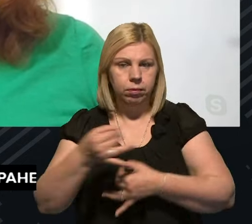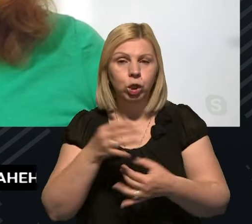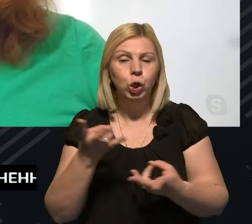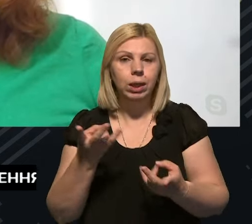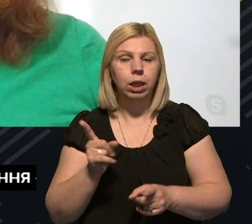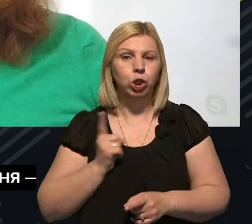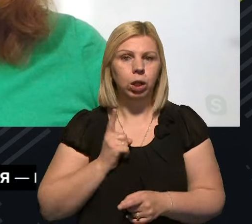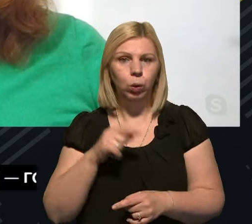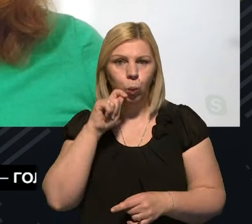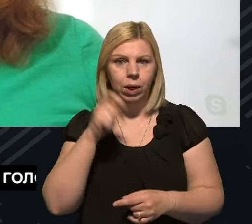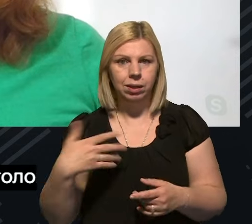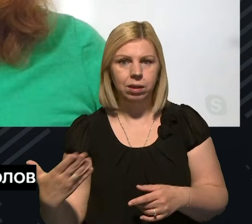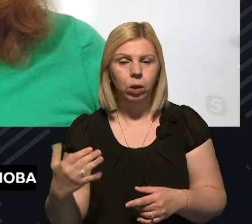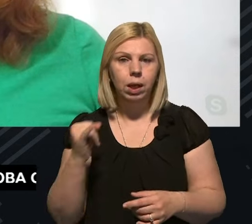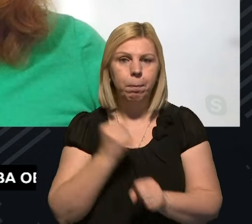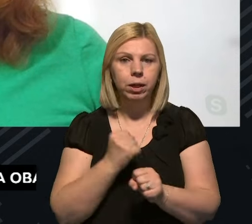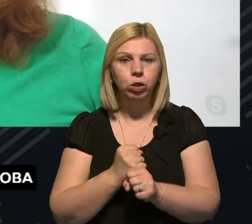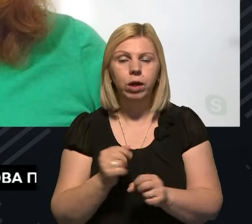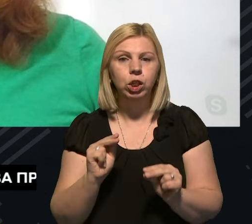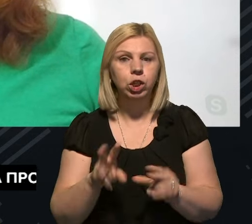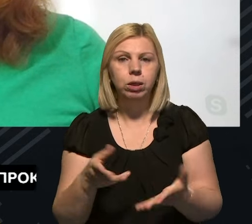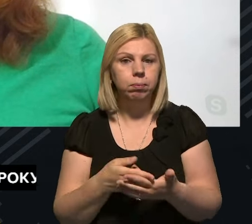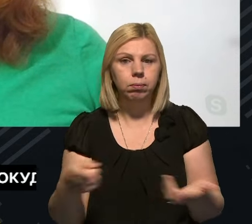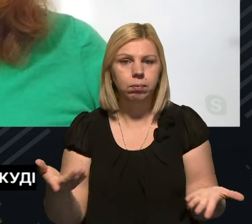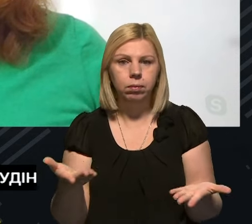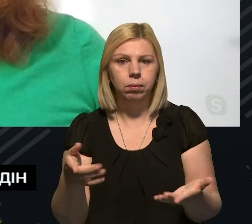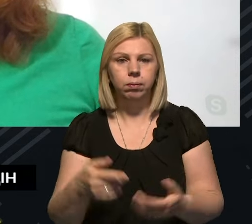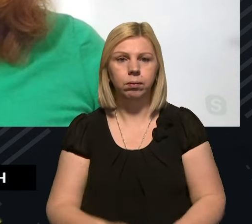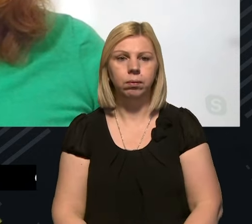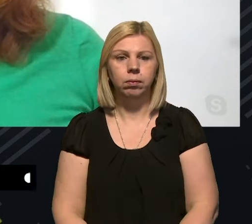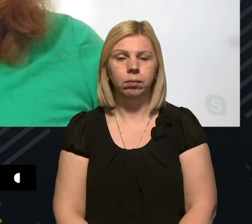варто чекати українській стороні і працювати над чим упродовж цього важливого періоду?